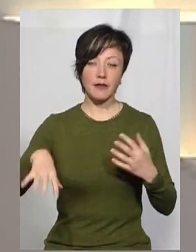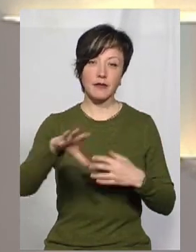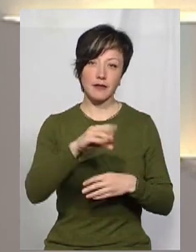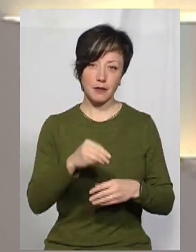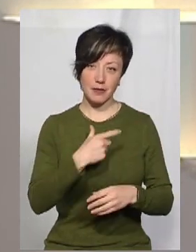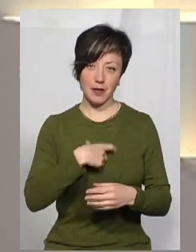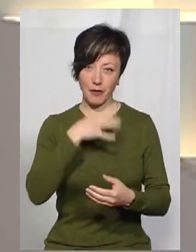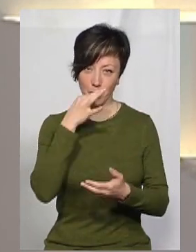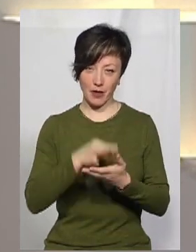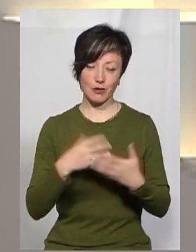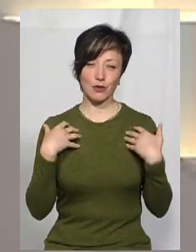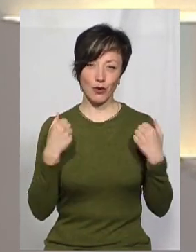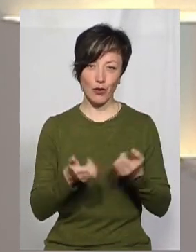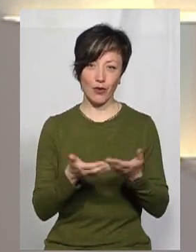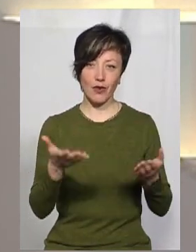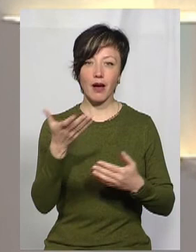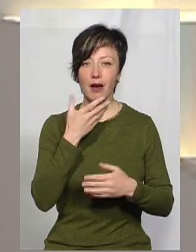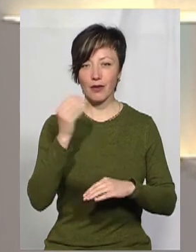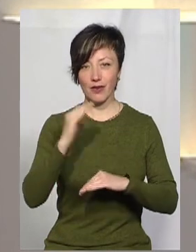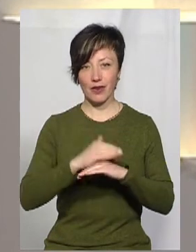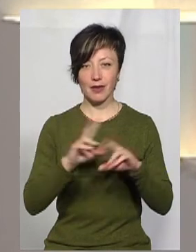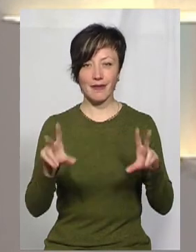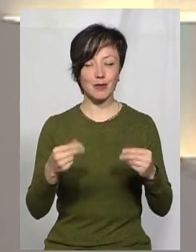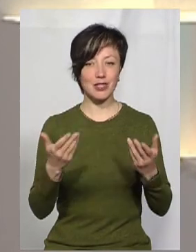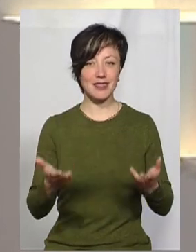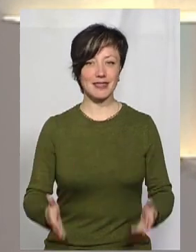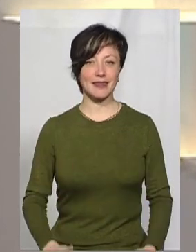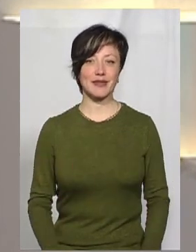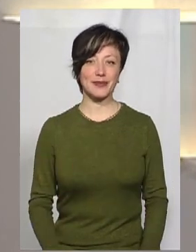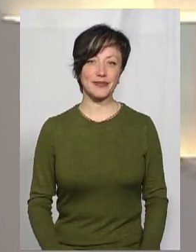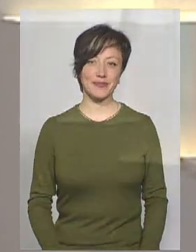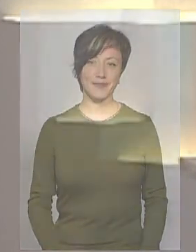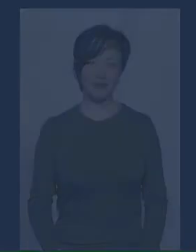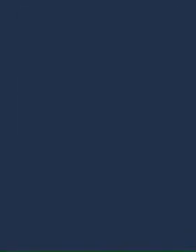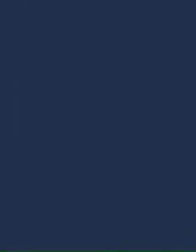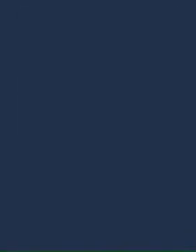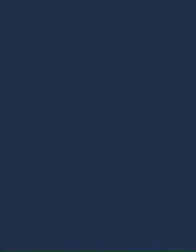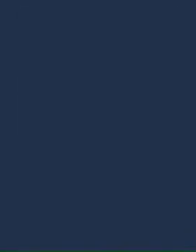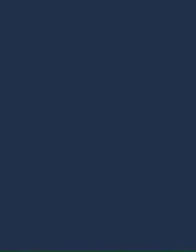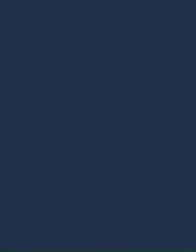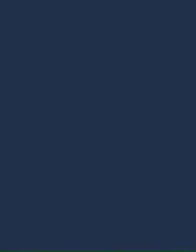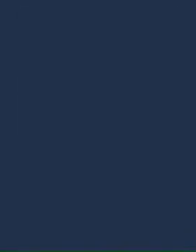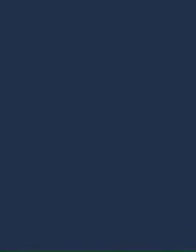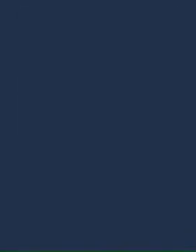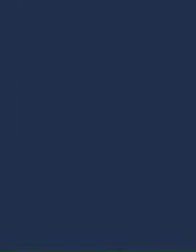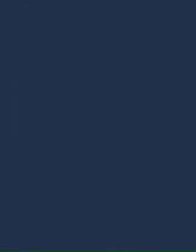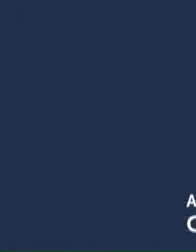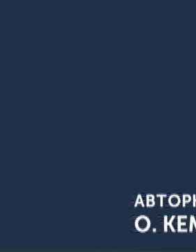самовідповідальності і здоров'я. Гарного вечора. Нехай щастить. Дякую. Дякую.